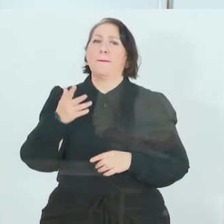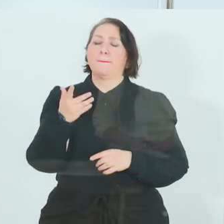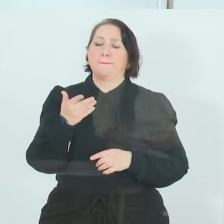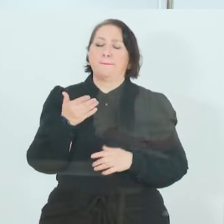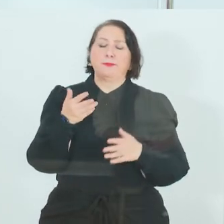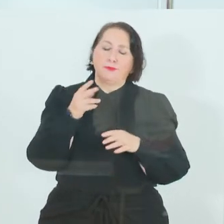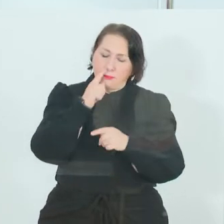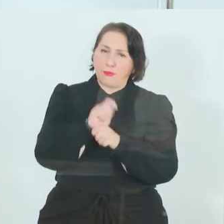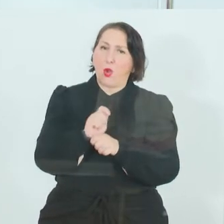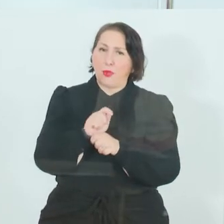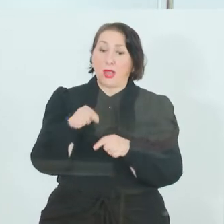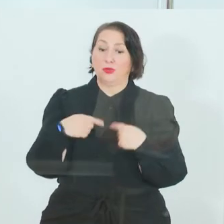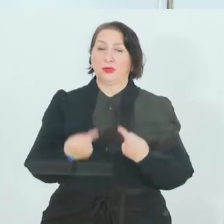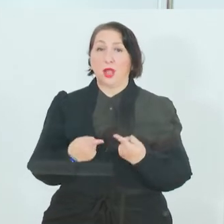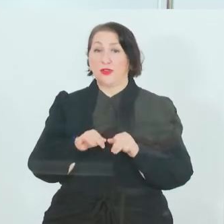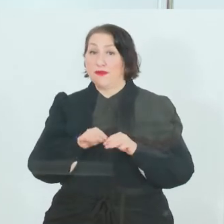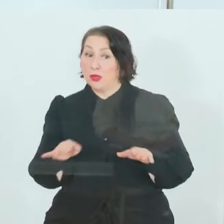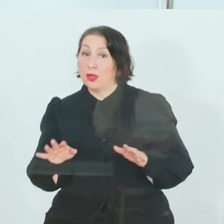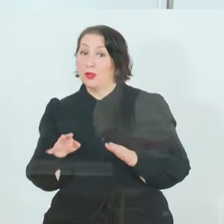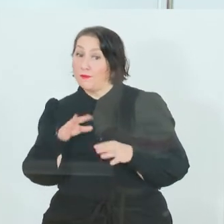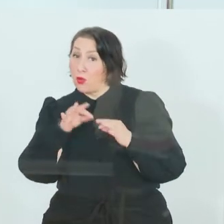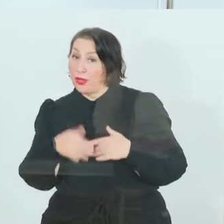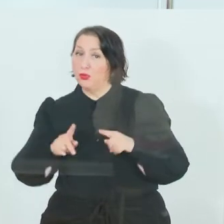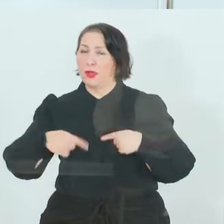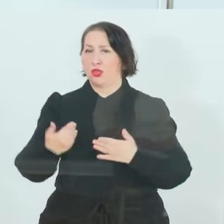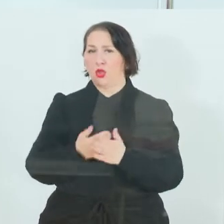Wirkung dieser Maßnahmen am Wochenende neu evaluieren.